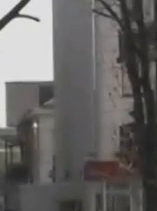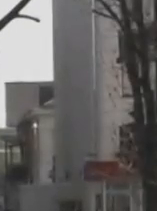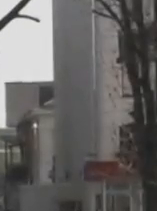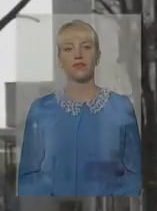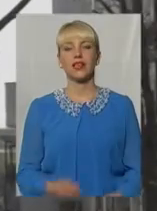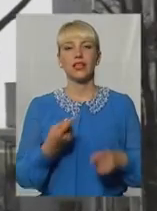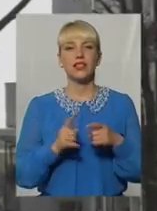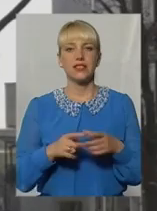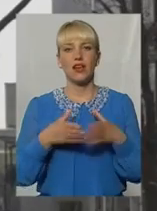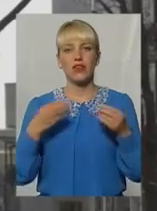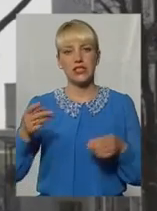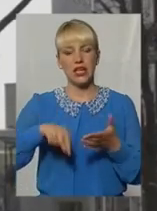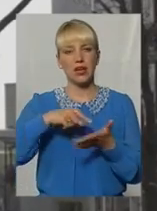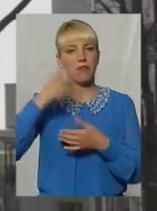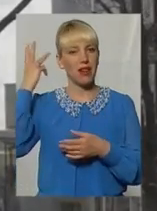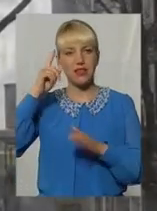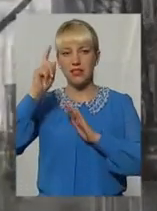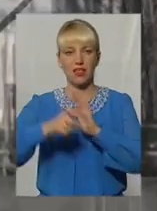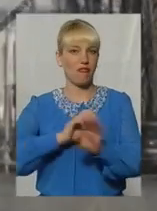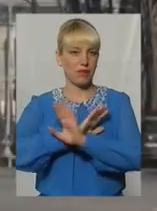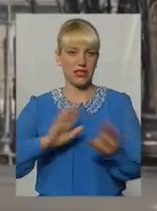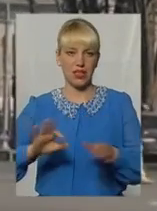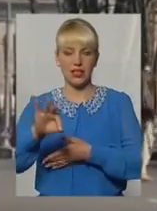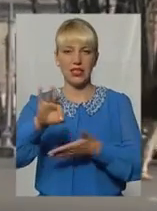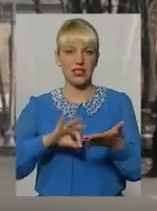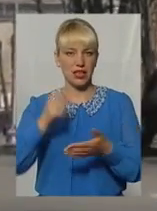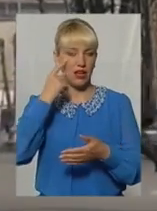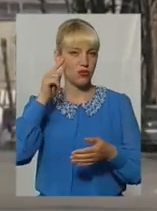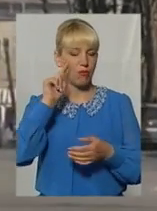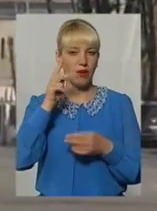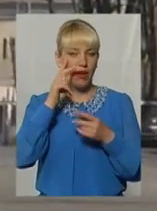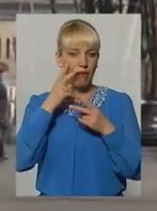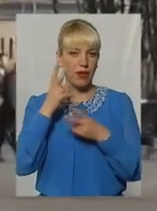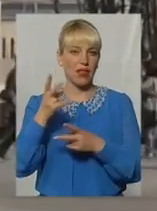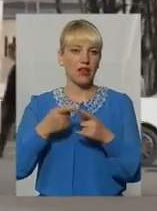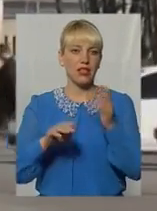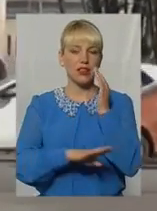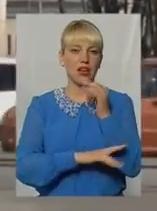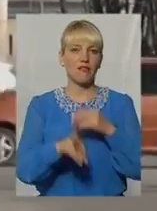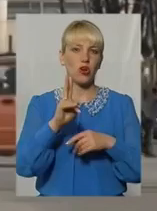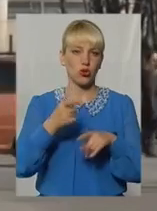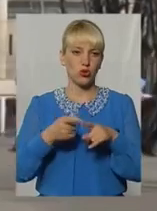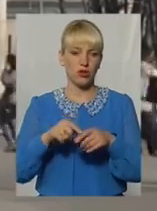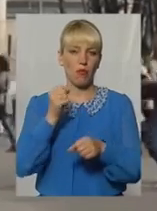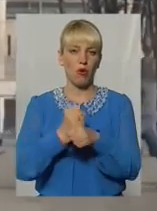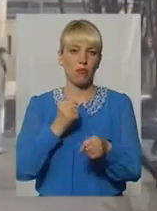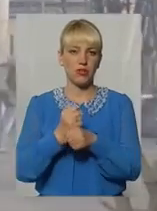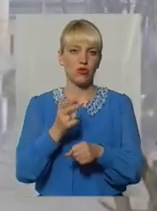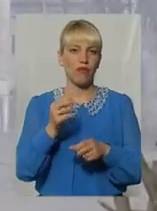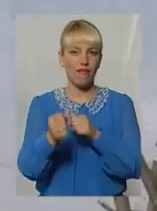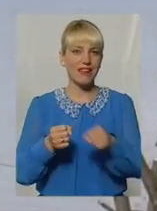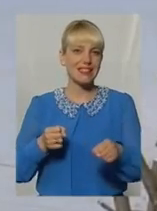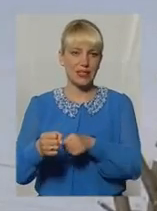Цієї весни Хмельницький не впізнати. Одразу впадають в ока дерева, над якими хтось добряче попрацював із пилкою.